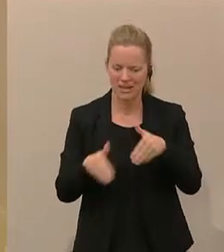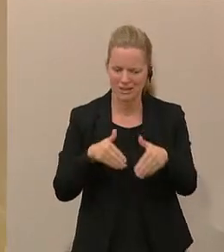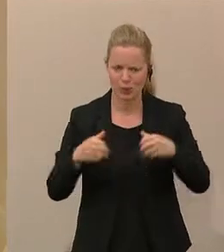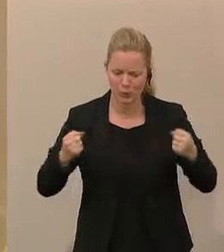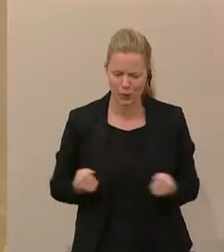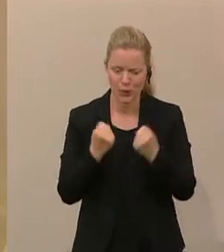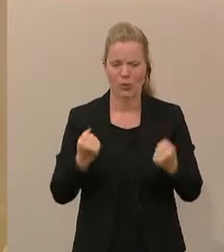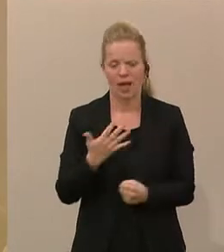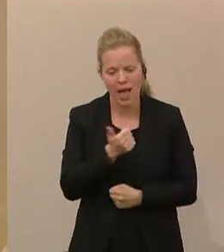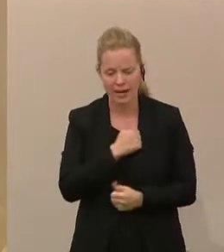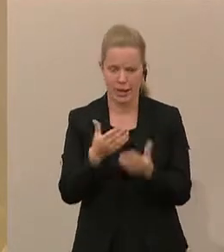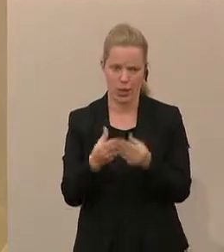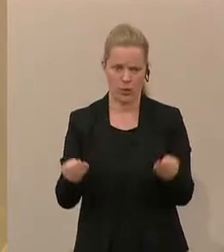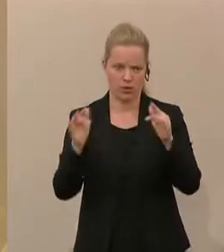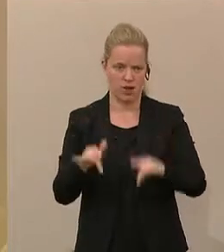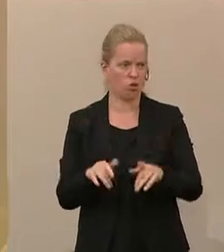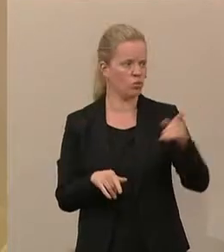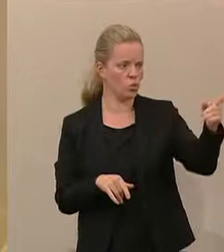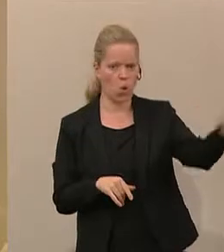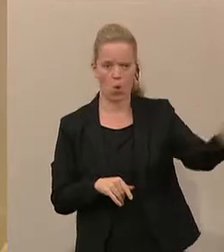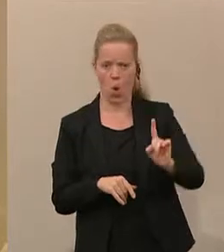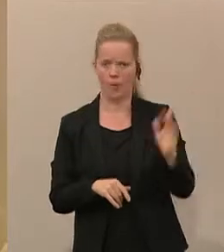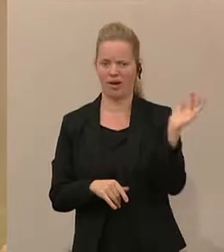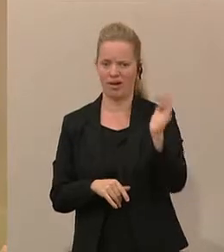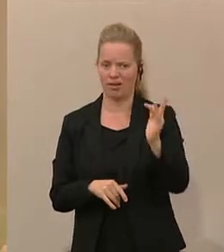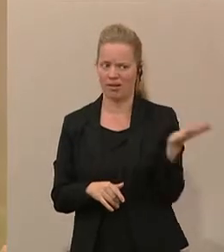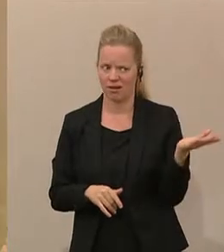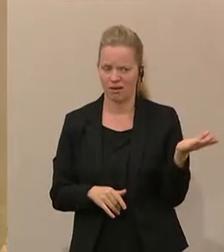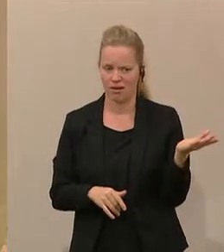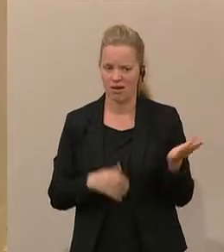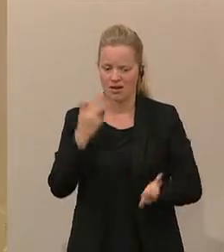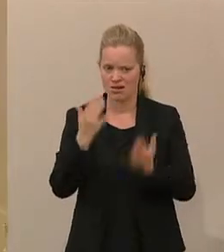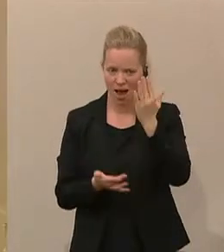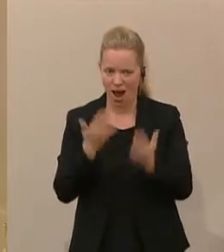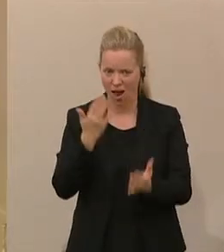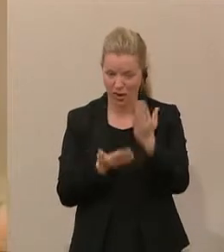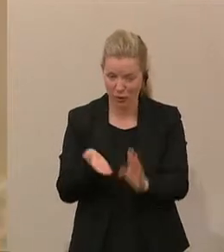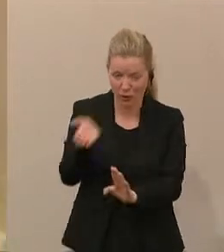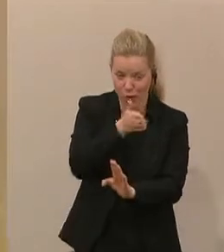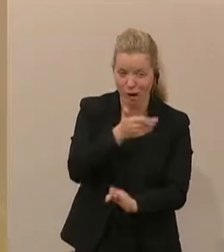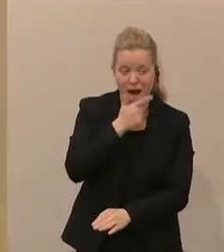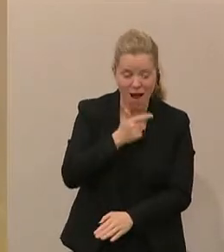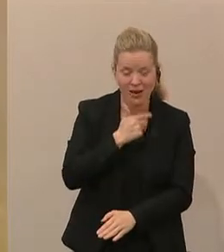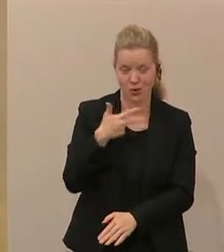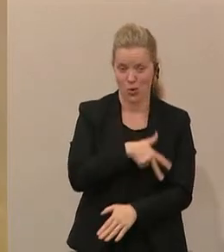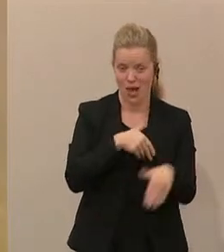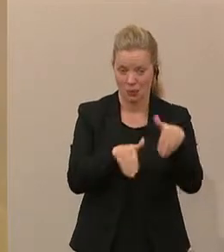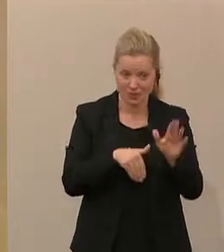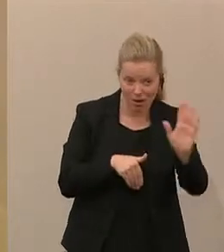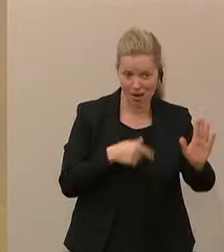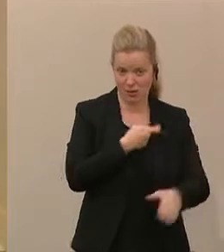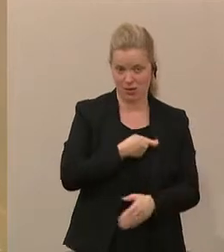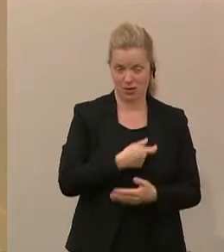endlich eine Lösung aufzubringen. Und jetzt kommen Sie hier und kritisieren mit den Zahlen, die unter Ihrem Sozialminister stattgefunden haben.